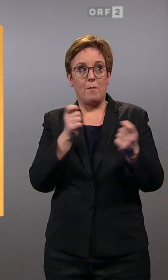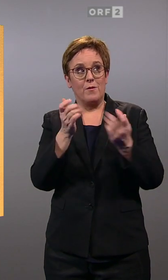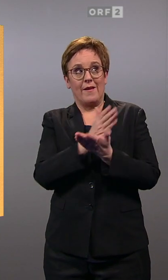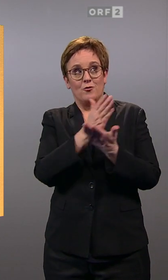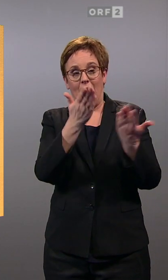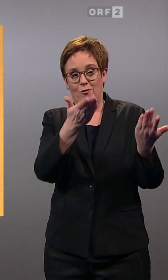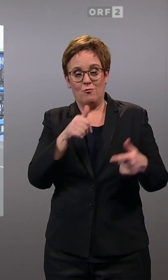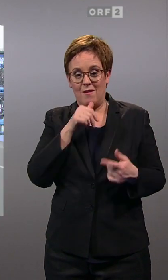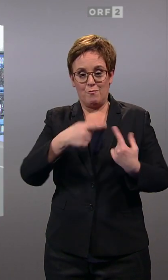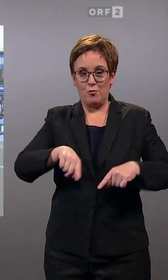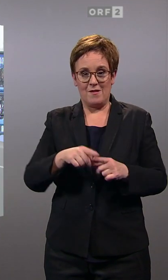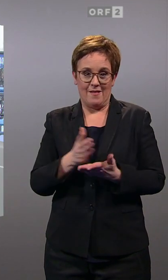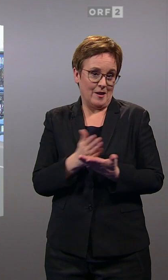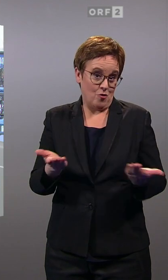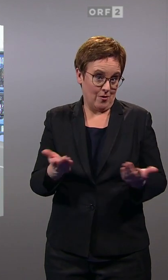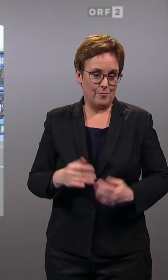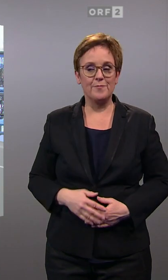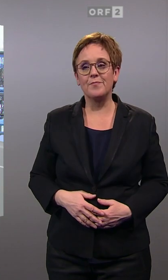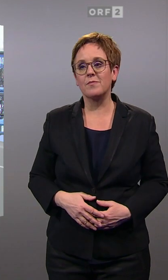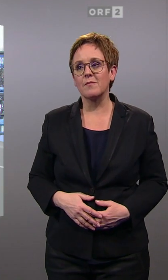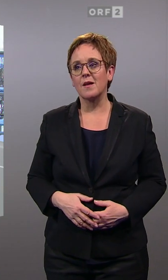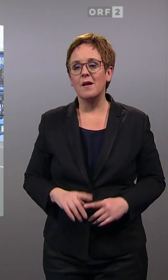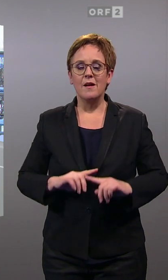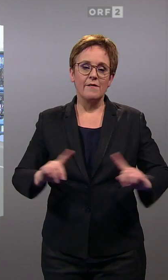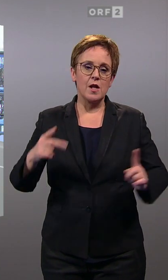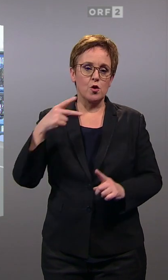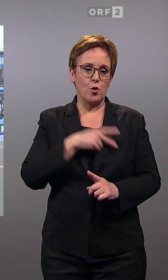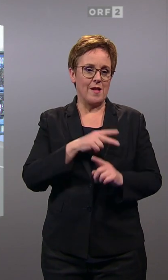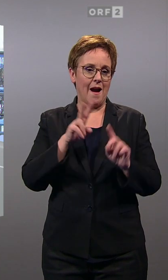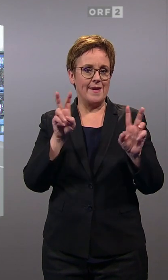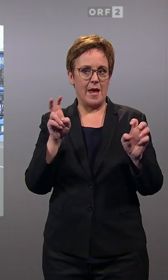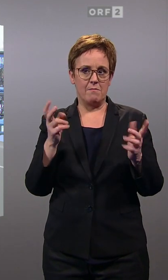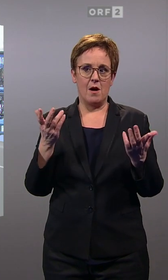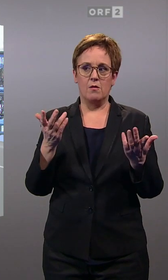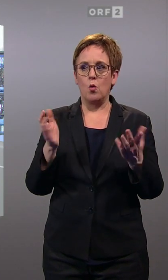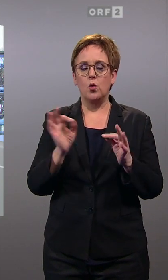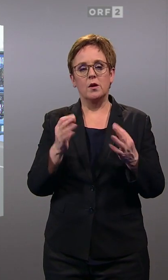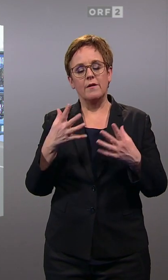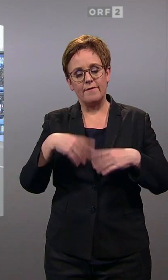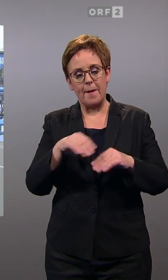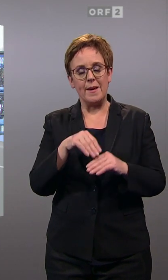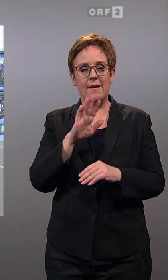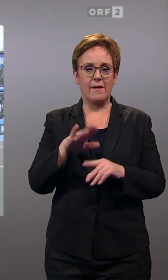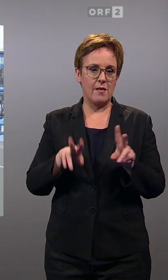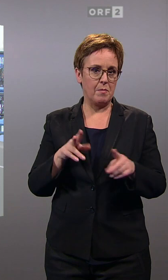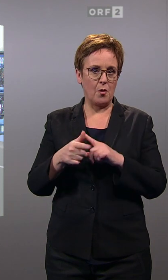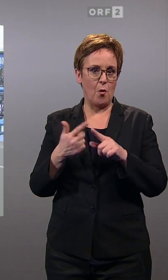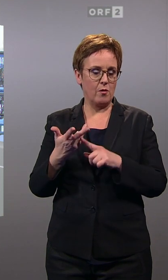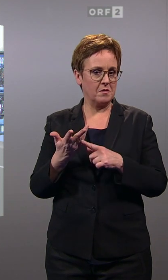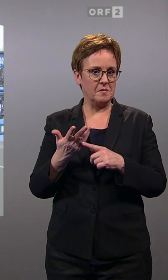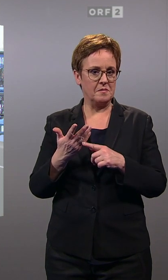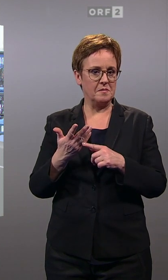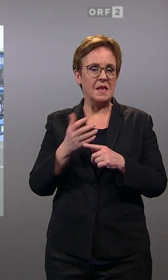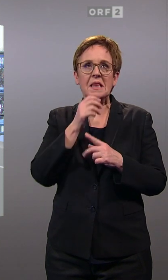Entscheidungen abhängig. Diverse soziale Themen, soziales An- und Fürsich oder auch Familie- und Kinderbetreuung finden